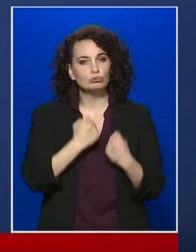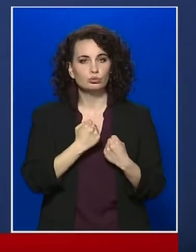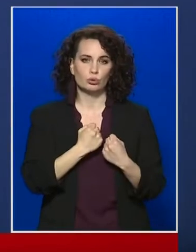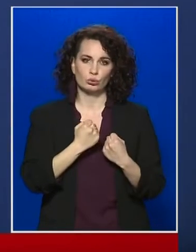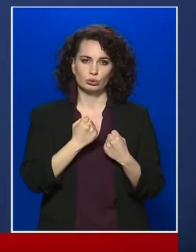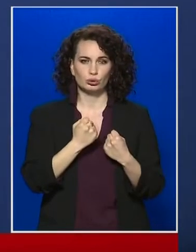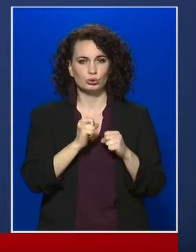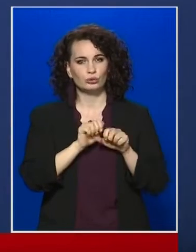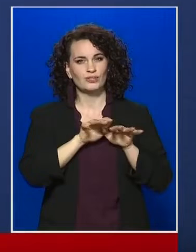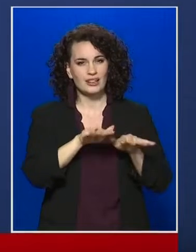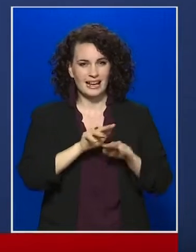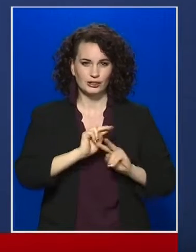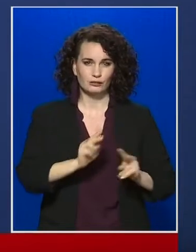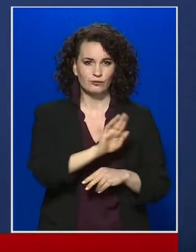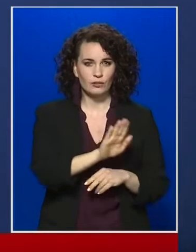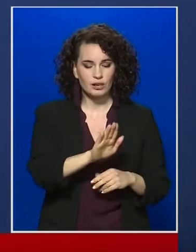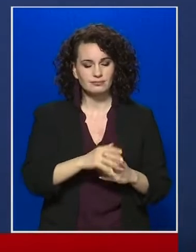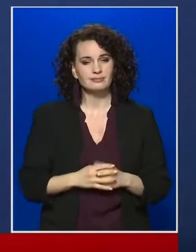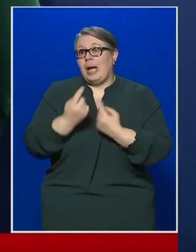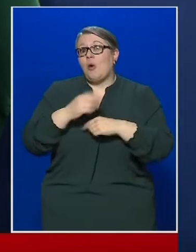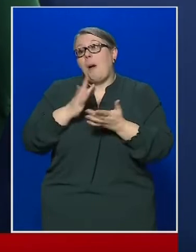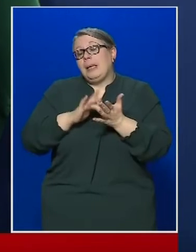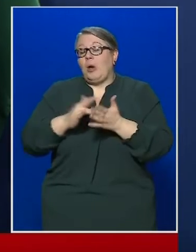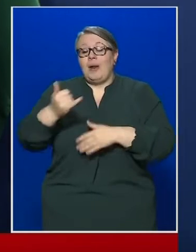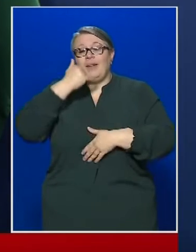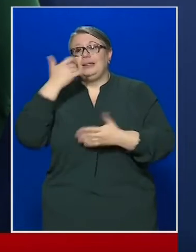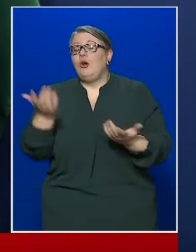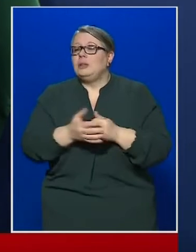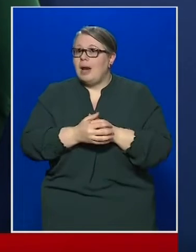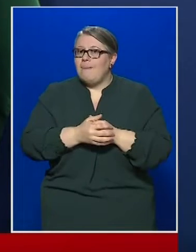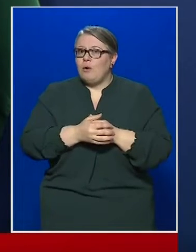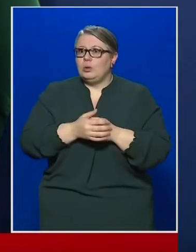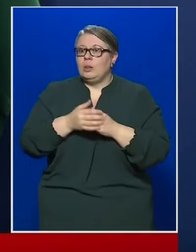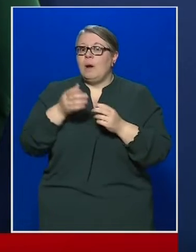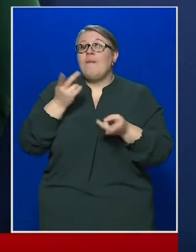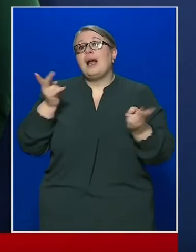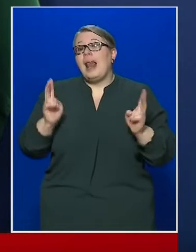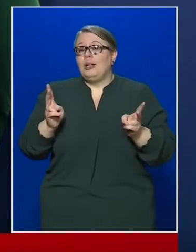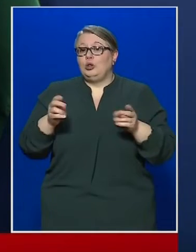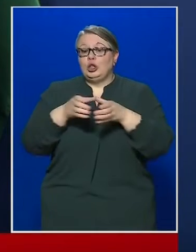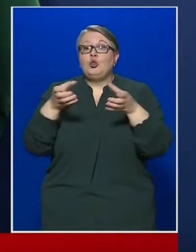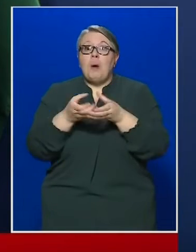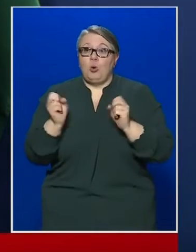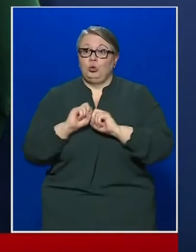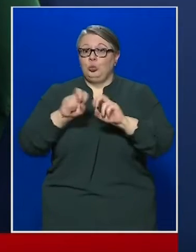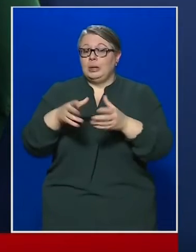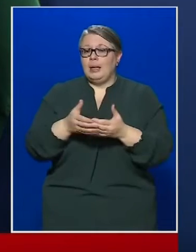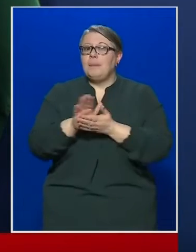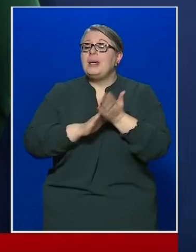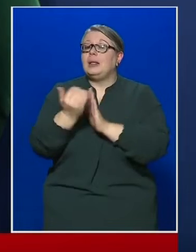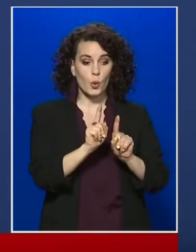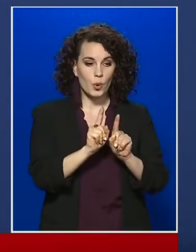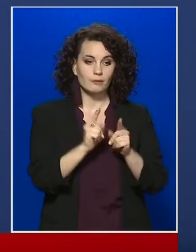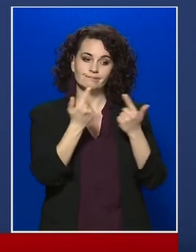A fertőzés mértékének a növekedése egyenletes, az ugrásszerű növekedés elmaradása a bevezetett intézkedéseknek